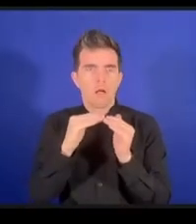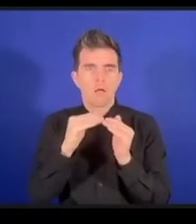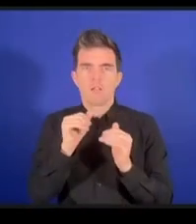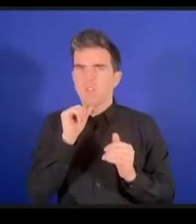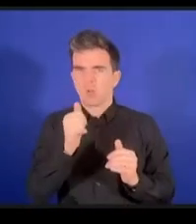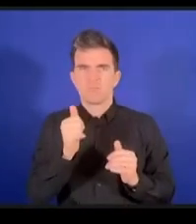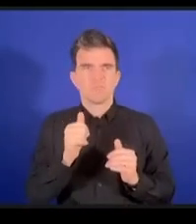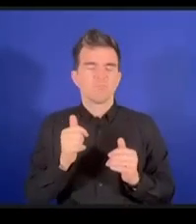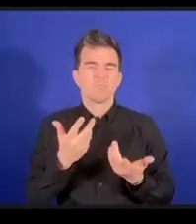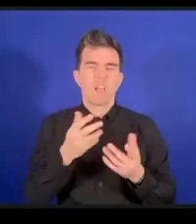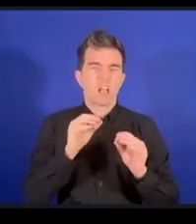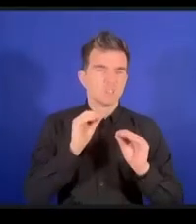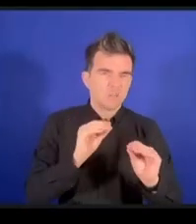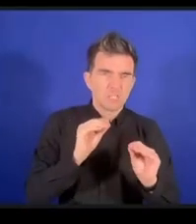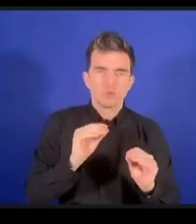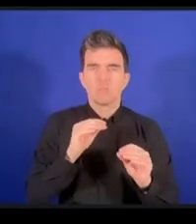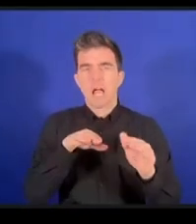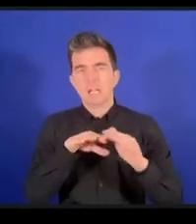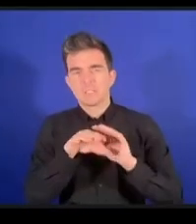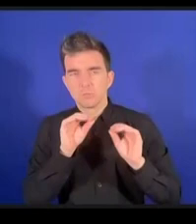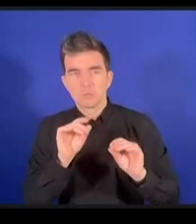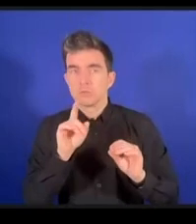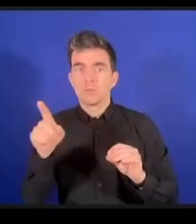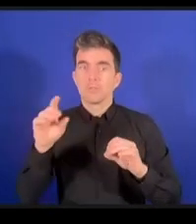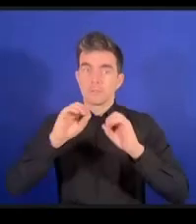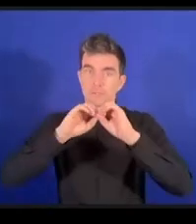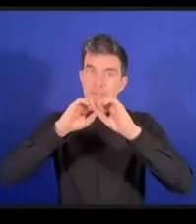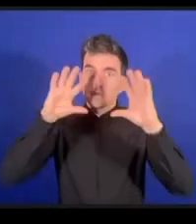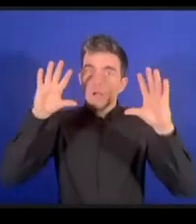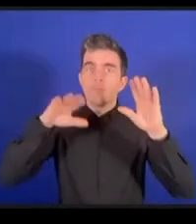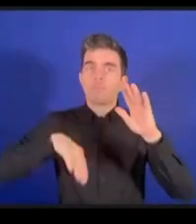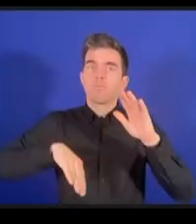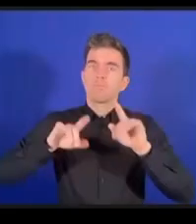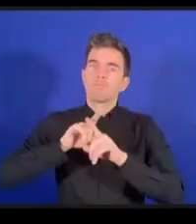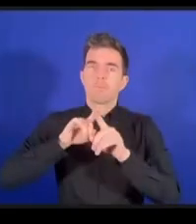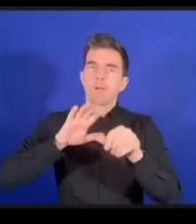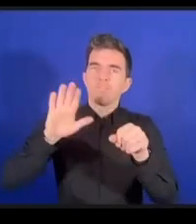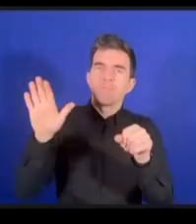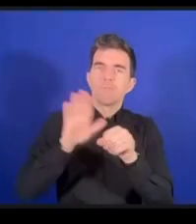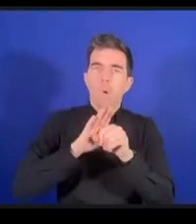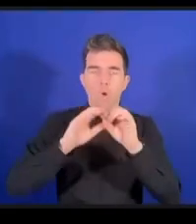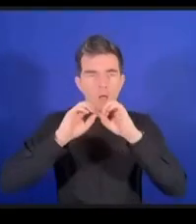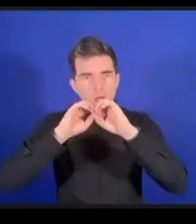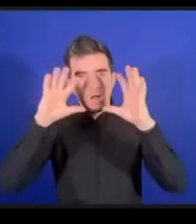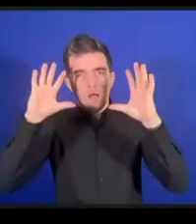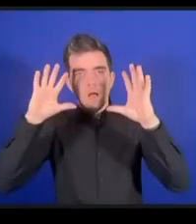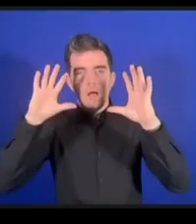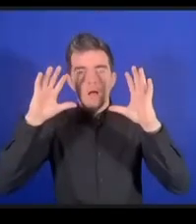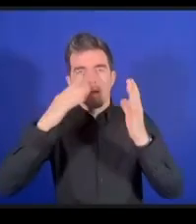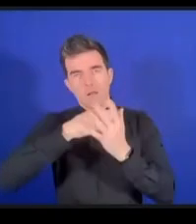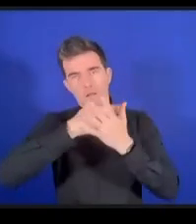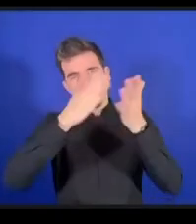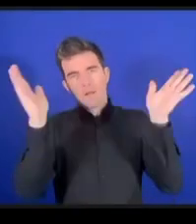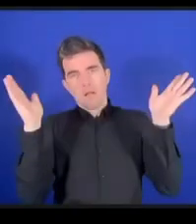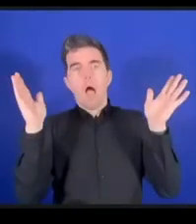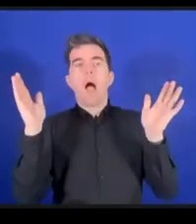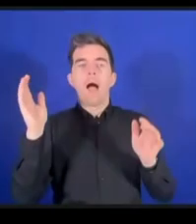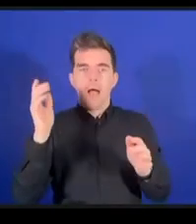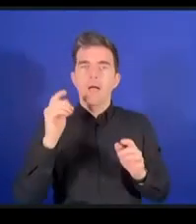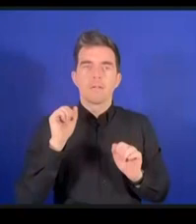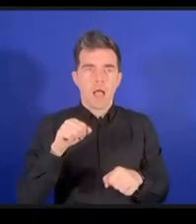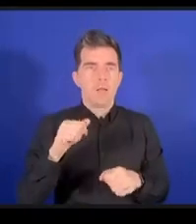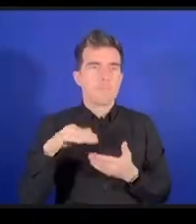もうちょっと広い視野で見ていただければと考えます私たちはどうすれば